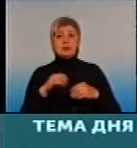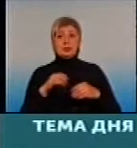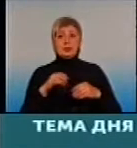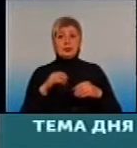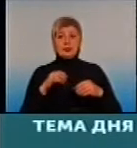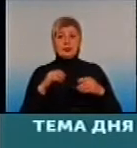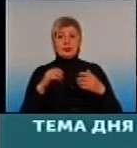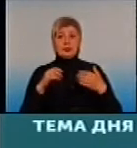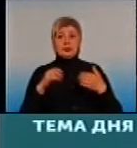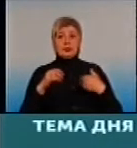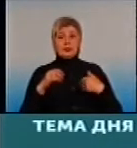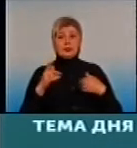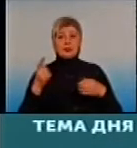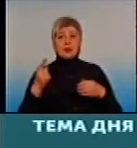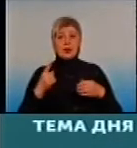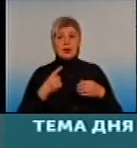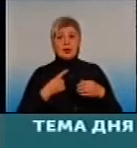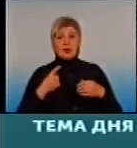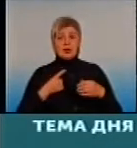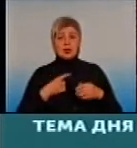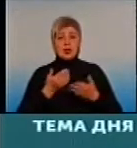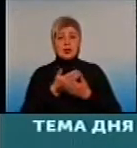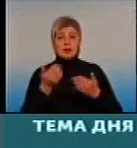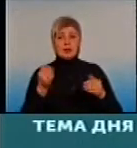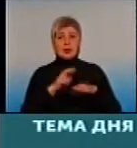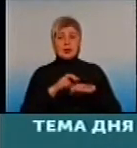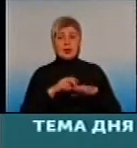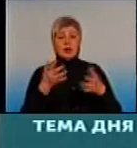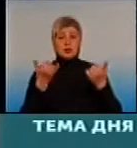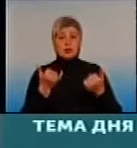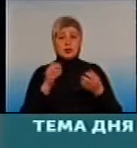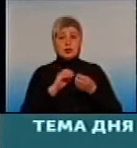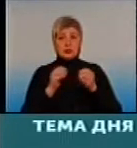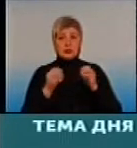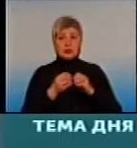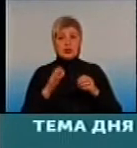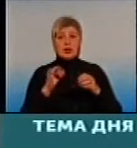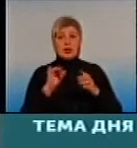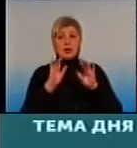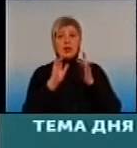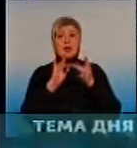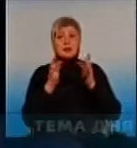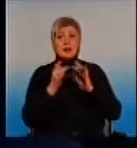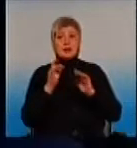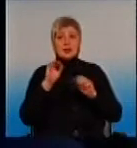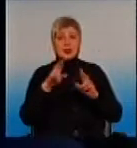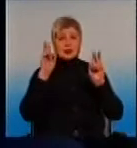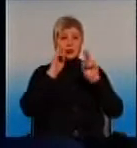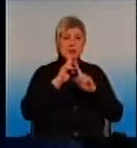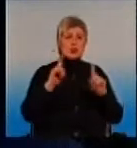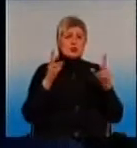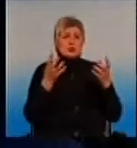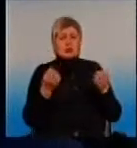лекарям, будет легче. Чекаем только с нетерпением. Но сейчас проблемы. То с интернетом, ну, вы знаете, то и еще что-то